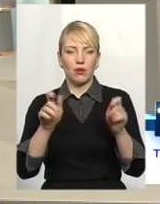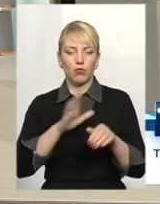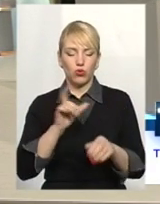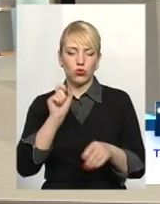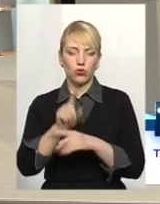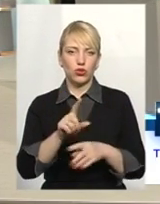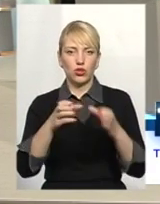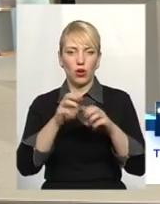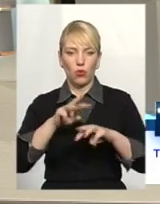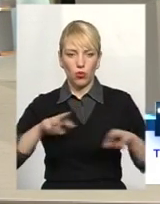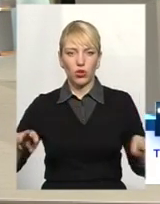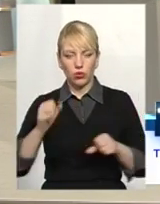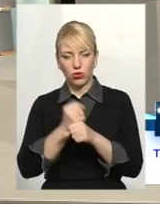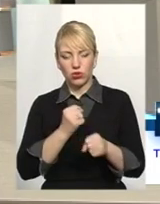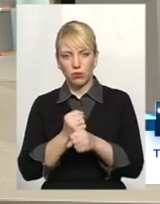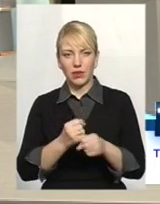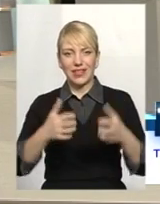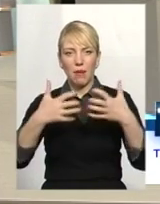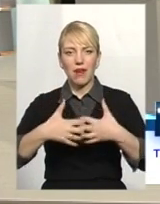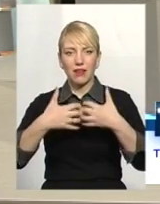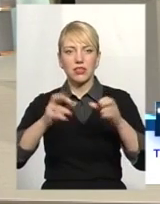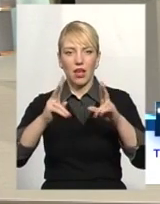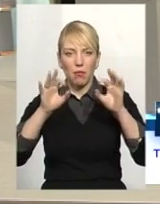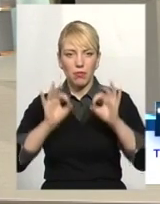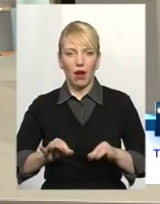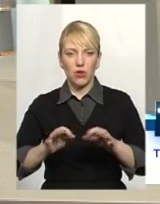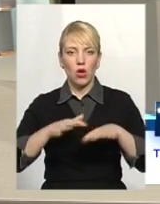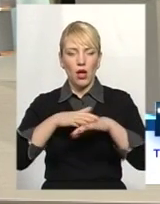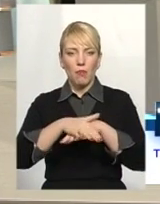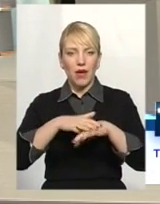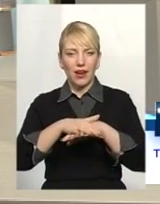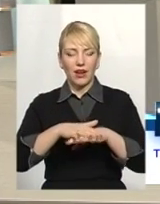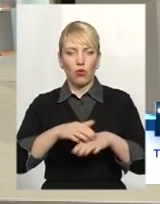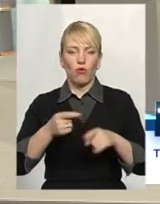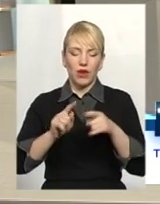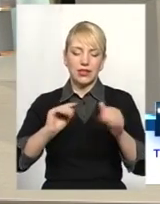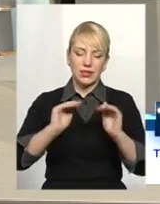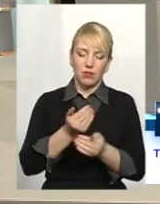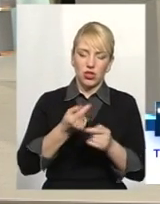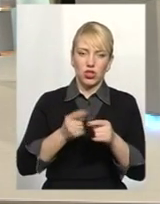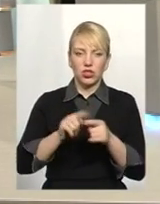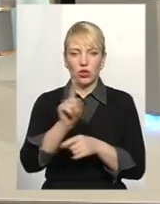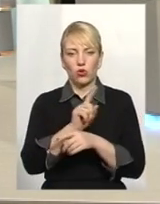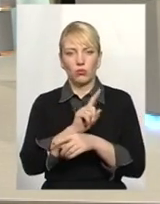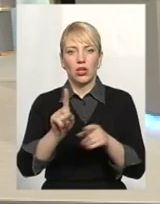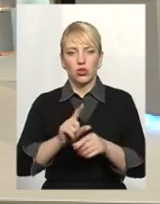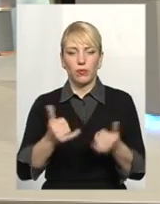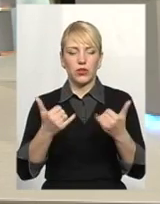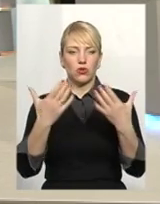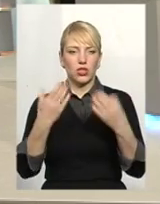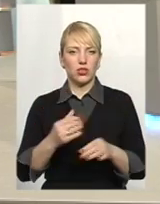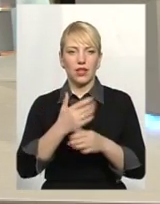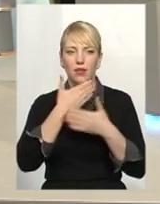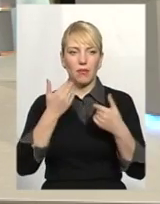уряду розробити механізми, як правильно перерахувати чи зменшити ці норми, щоб на сьогоднішній день